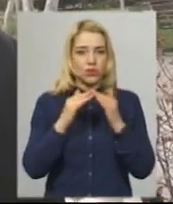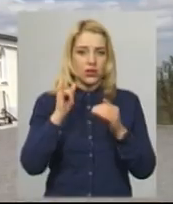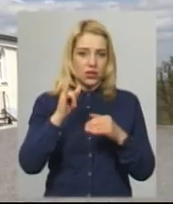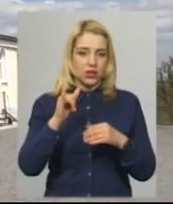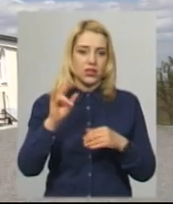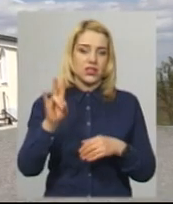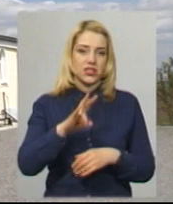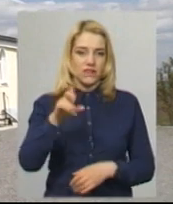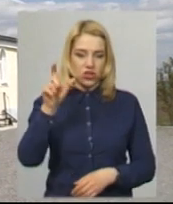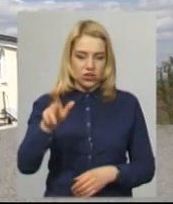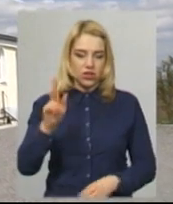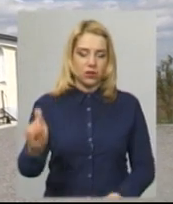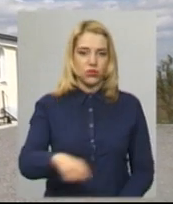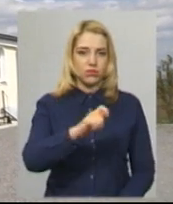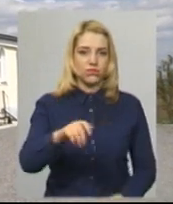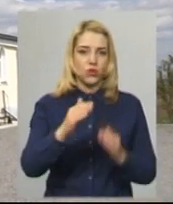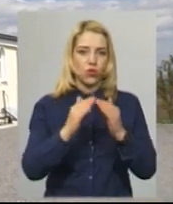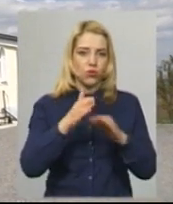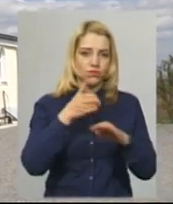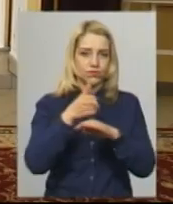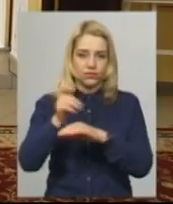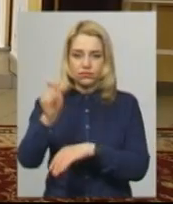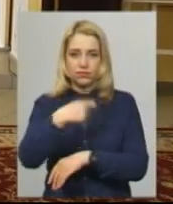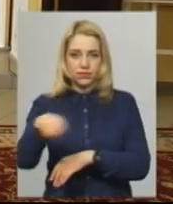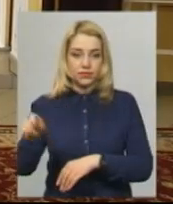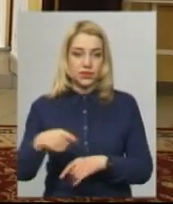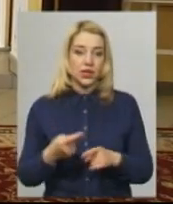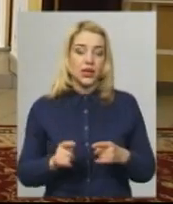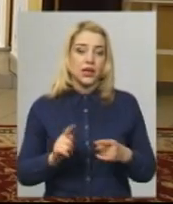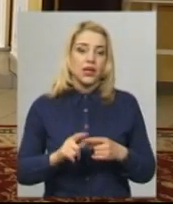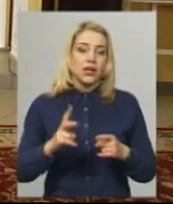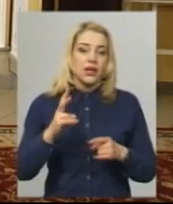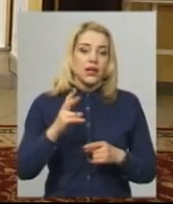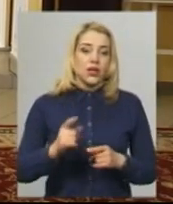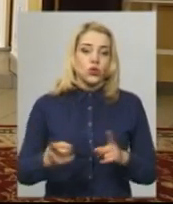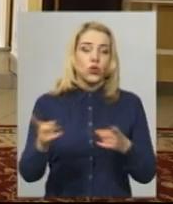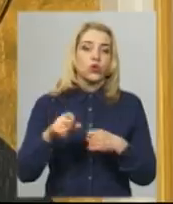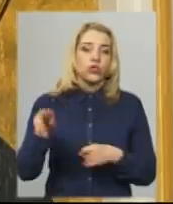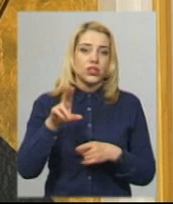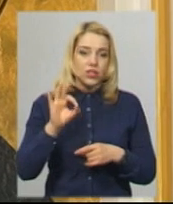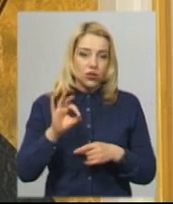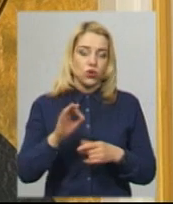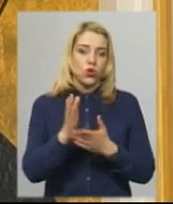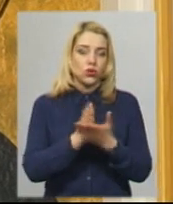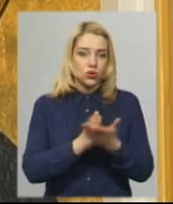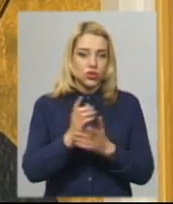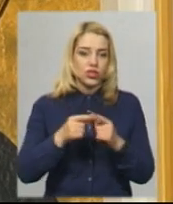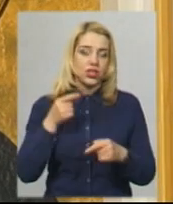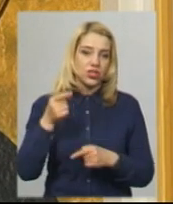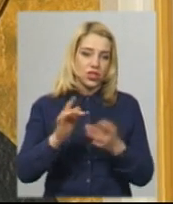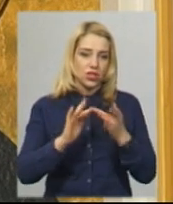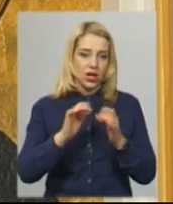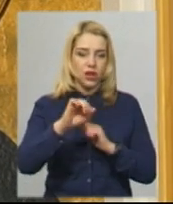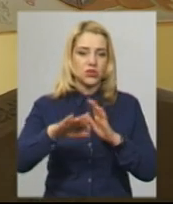пройде. Закликає своїх вірян до пасхальної молитві долучитися через онлайн-трансляцію богослужіння і керуючий камінь з подільської